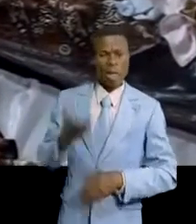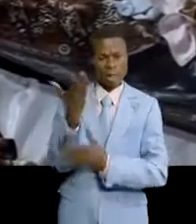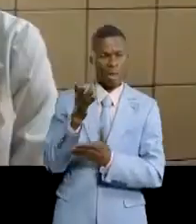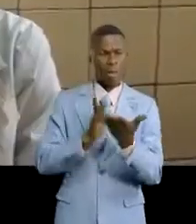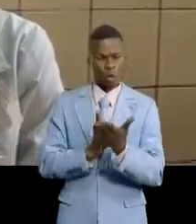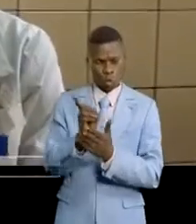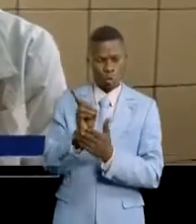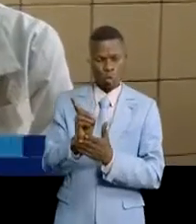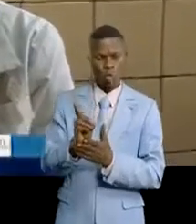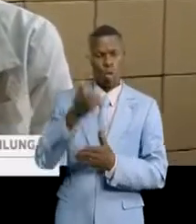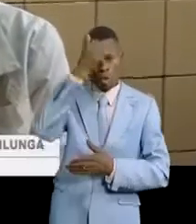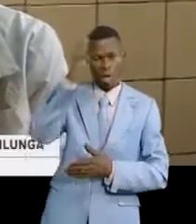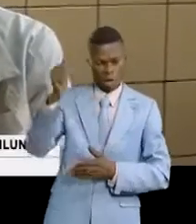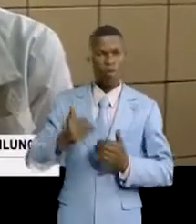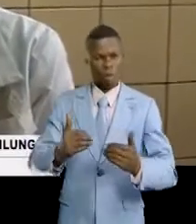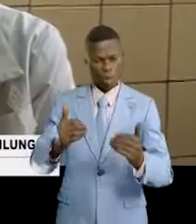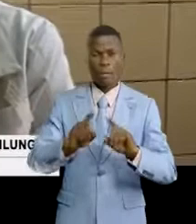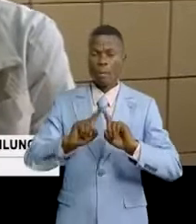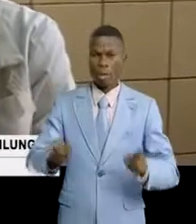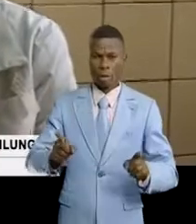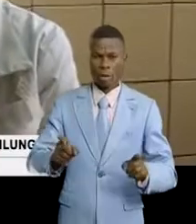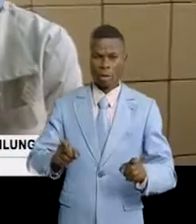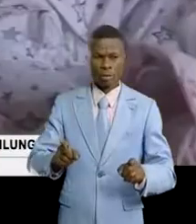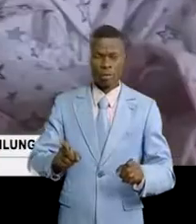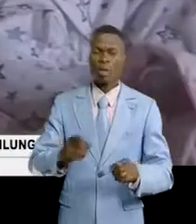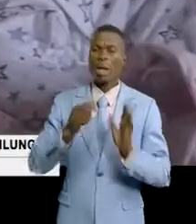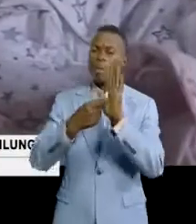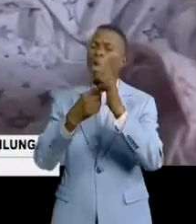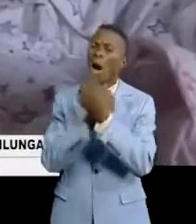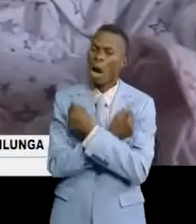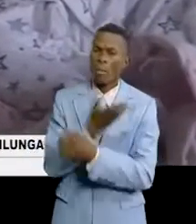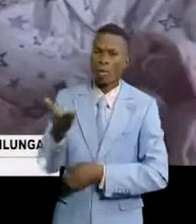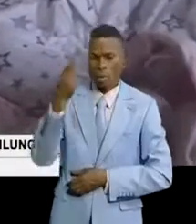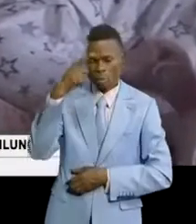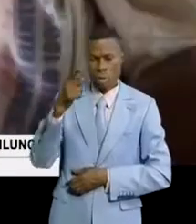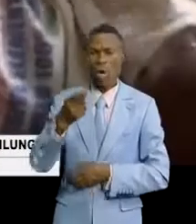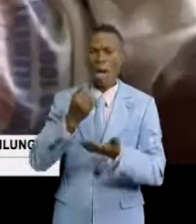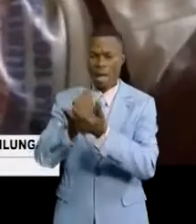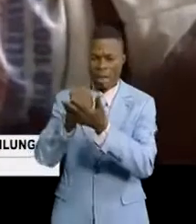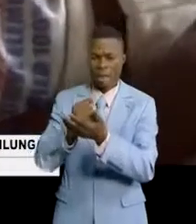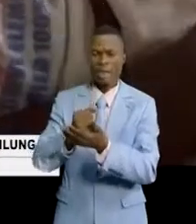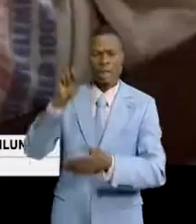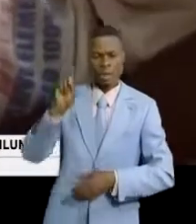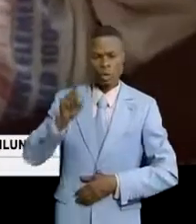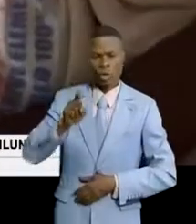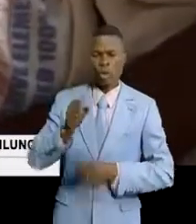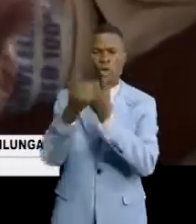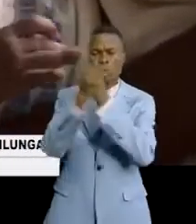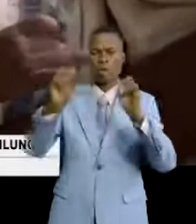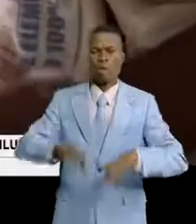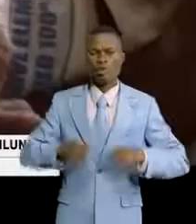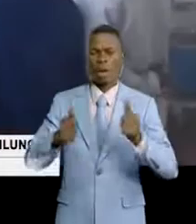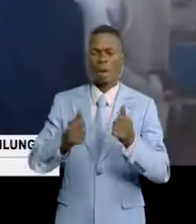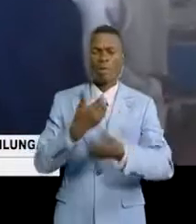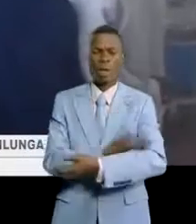'observer un arrêt de travail, mais le patriotisme est là pour leur rappeler qu'ils ont le devoir de sauver la vie de ces